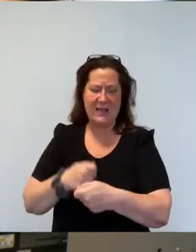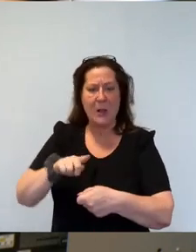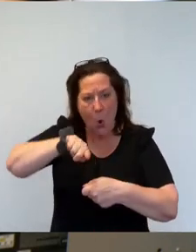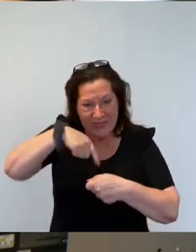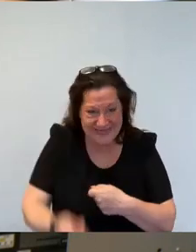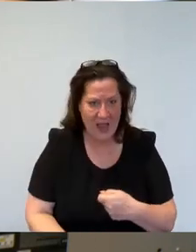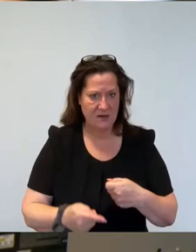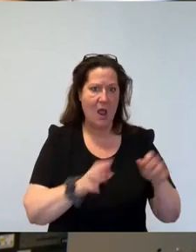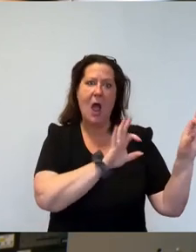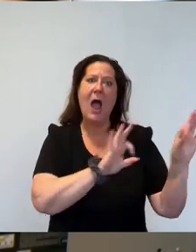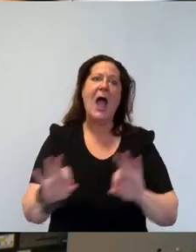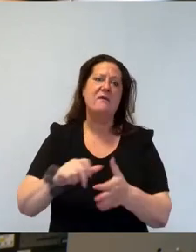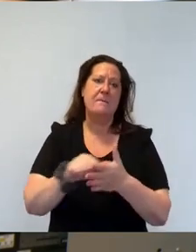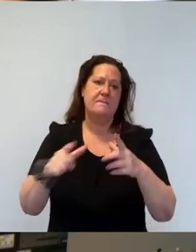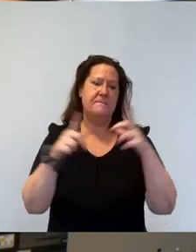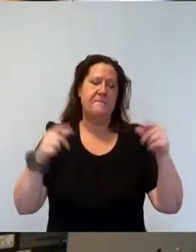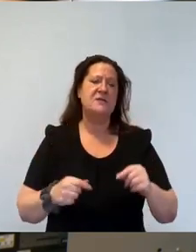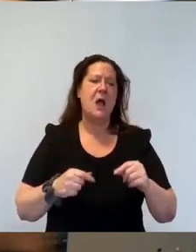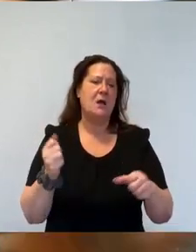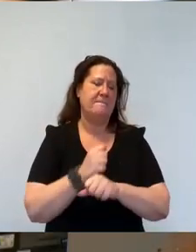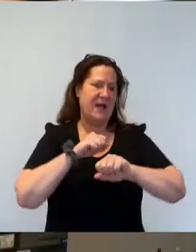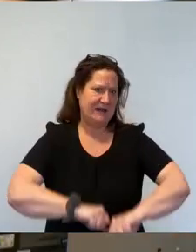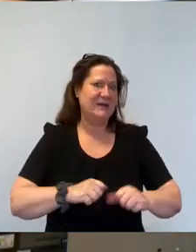einer Bezahlkarte auch durchaus sinnvoll. Vielen Dank.